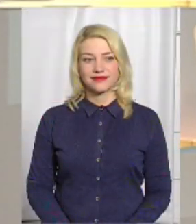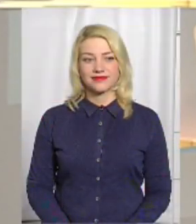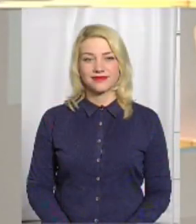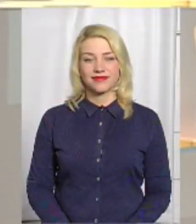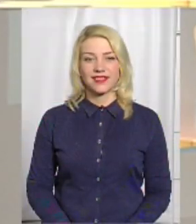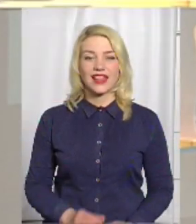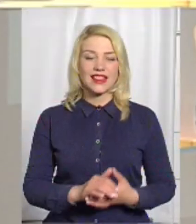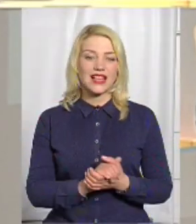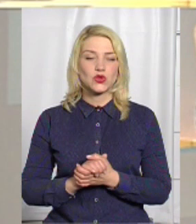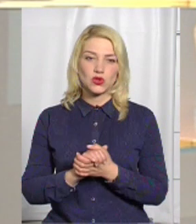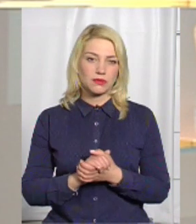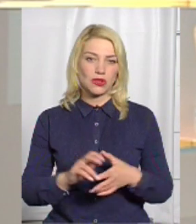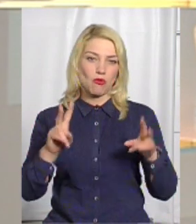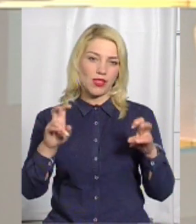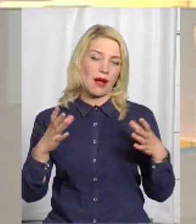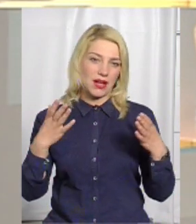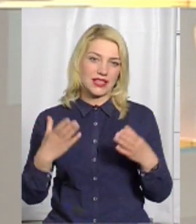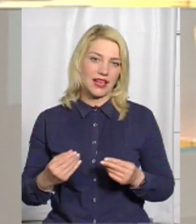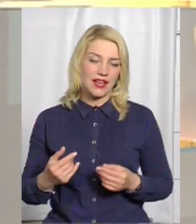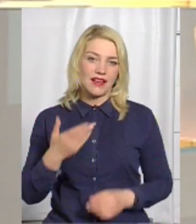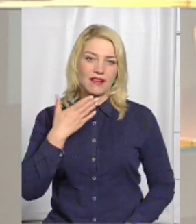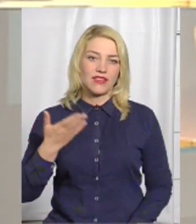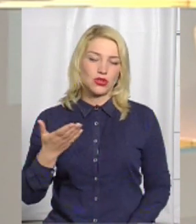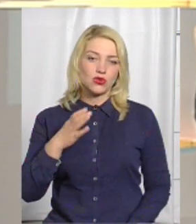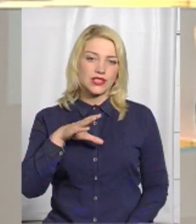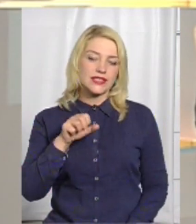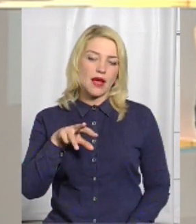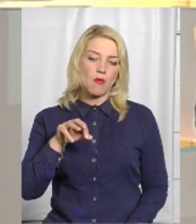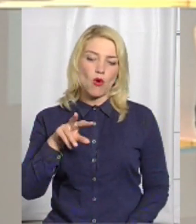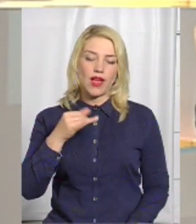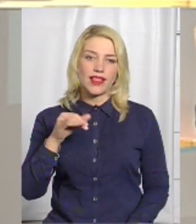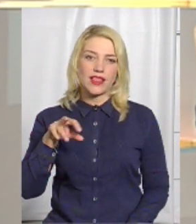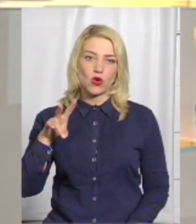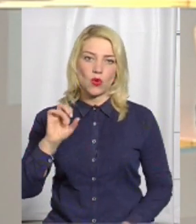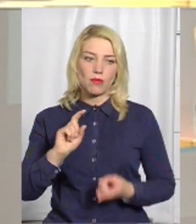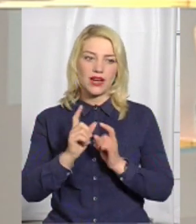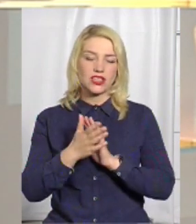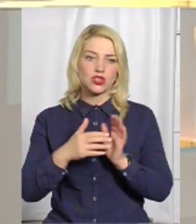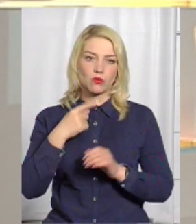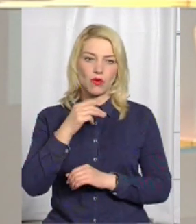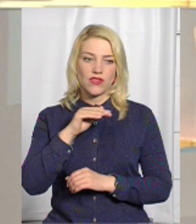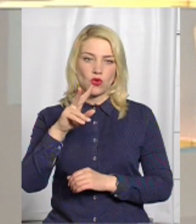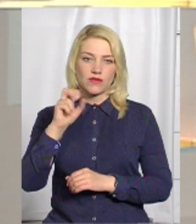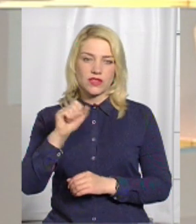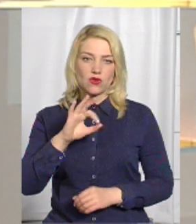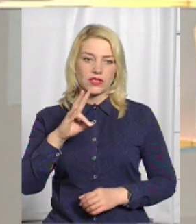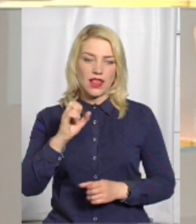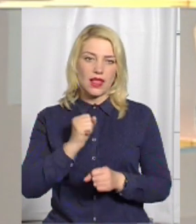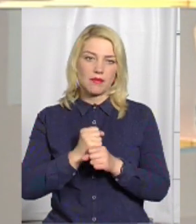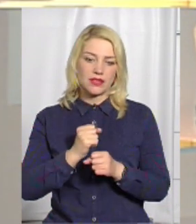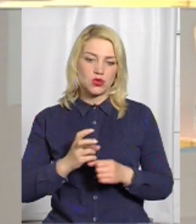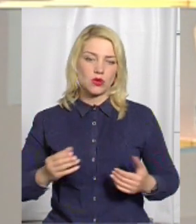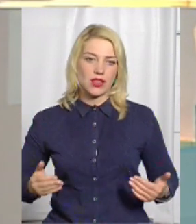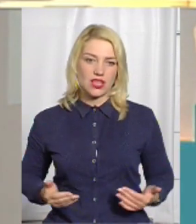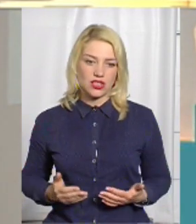На Суспільному тема дня. Я ведучала Самойленко та перекладачка на жестову мову Оксана Фіновська. Працюємо